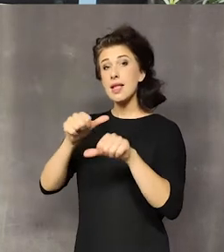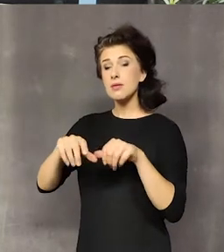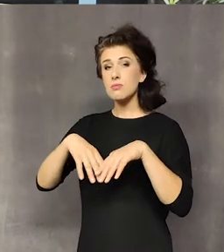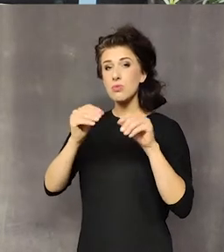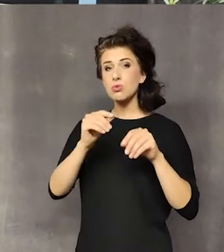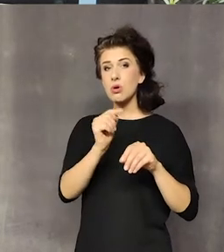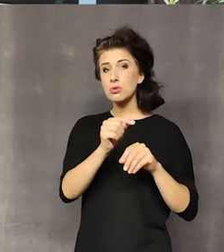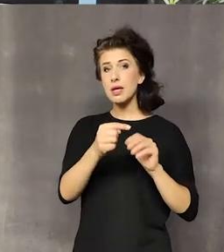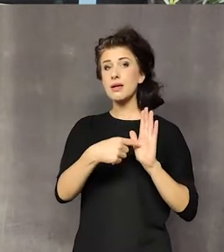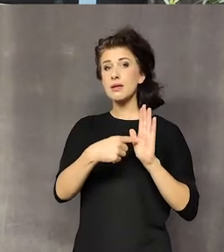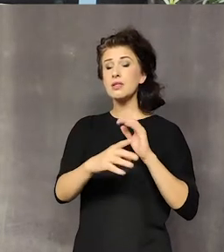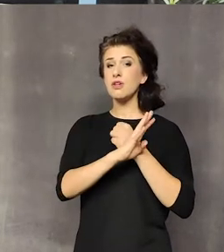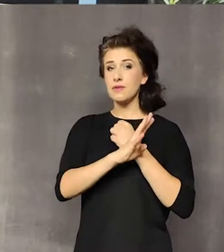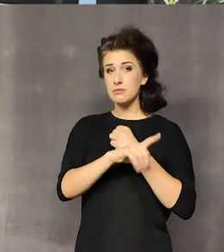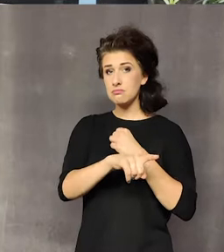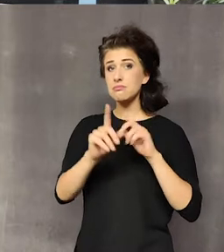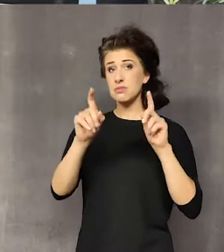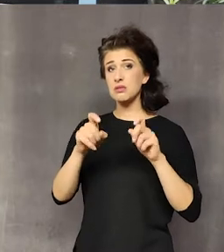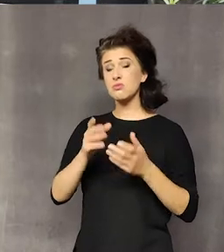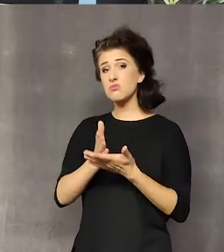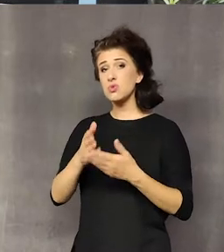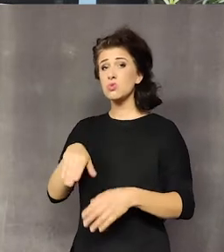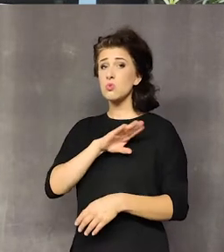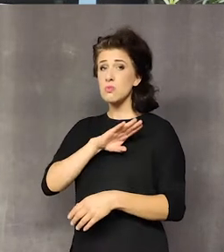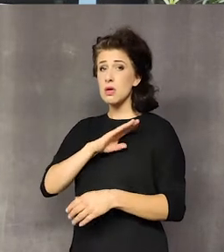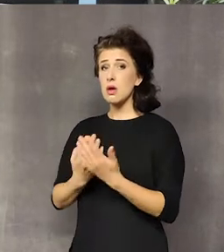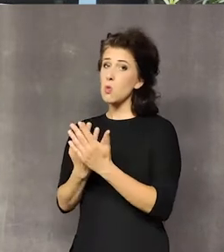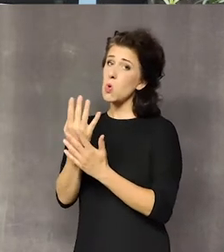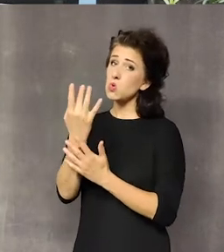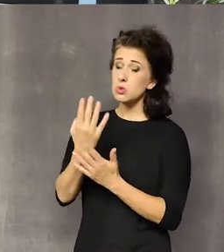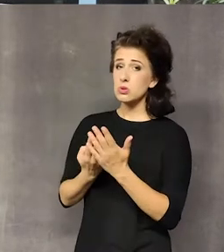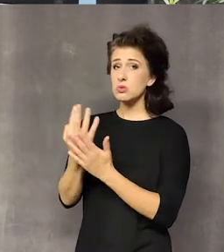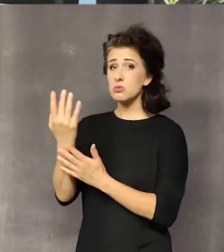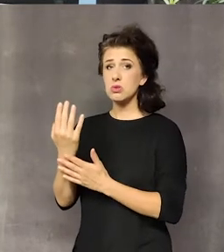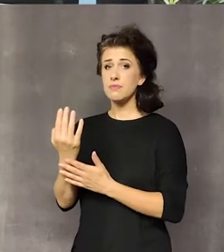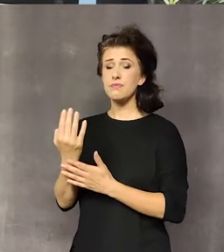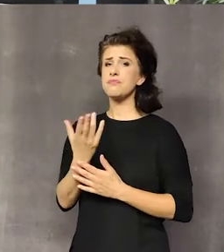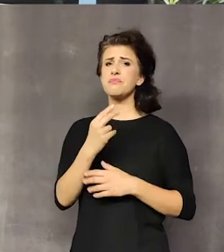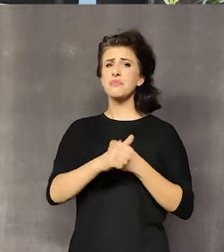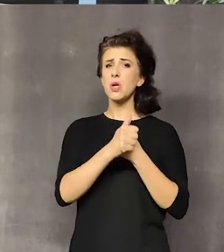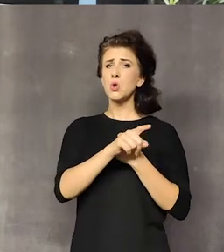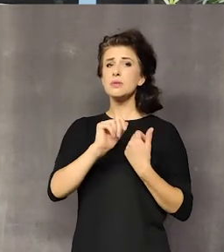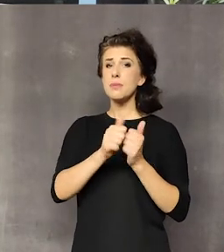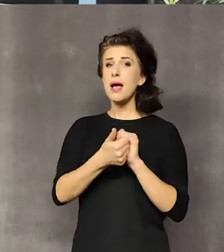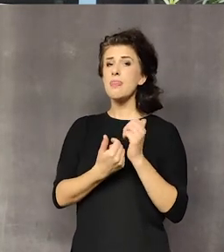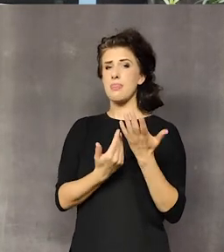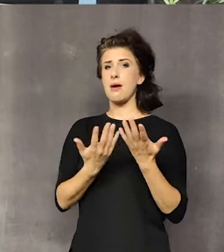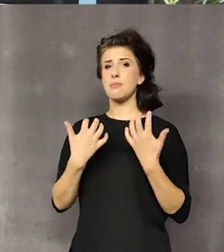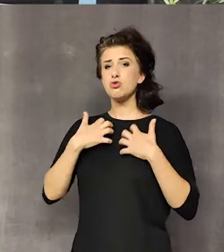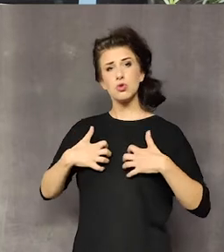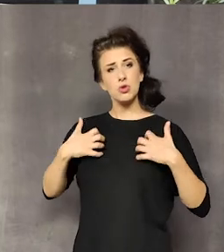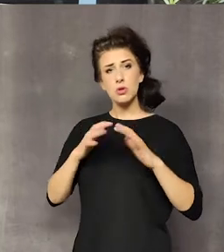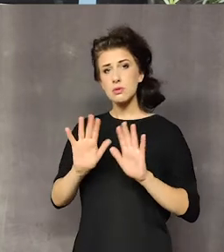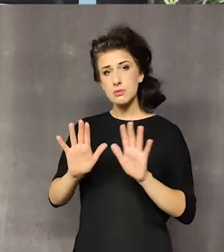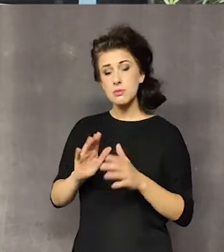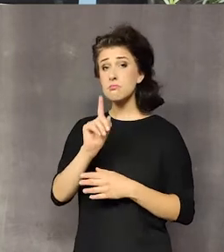dziewięćdziesiątych zaczynają wymierać. Nie ze względu na to, że się zmienia przyroda, tylko ze względu